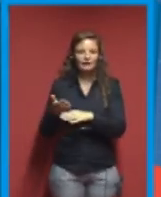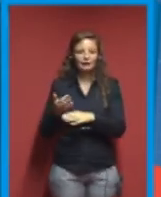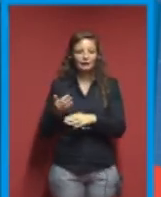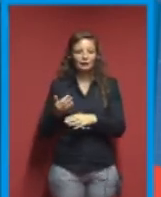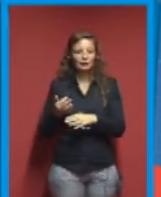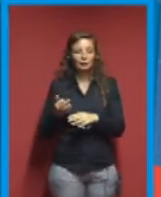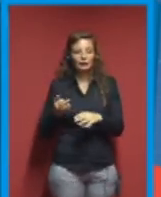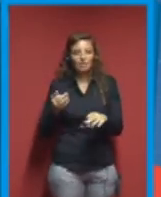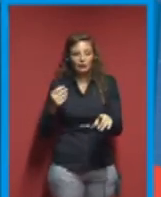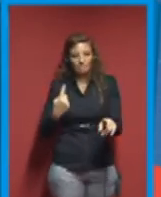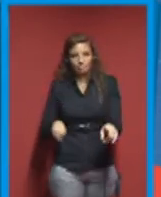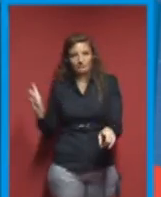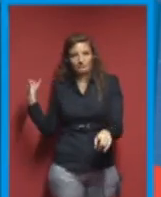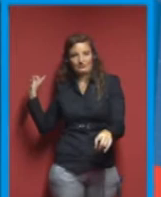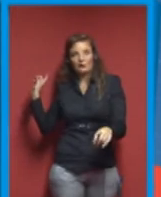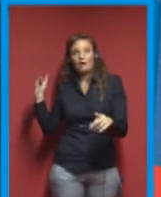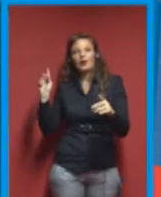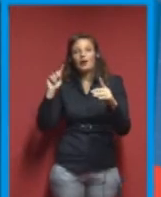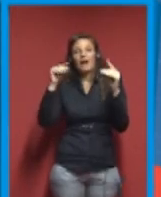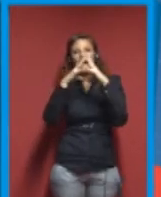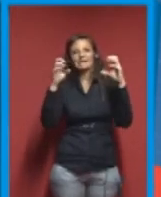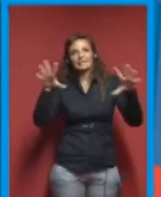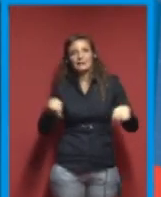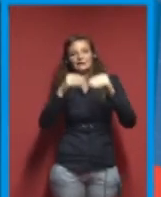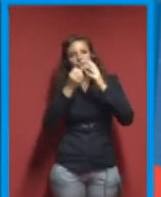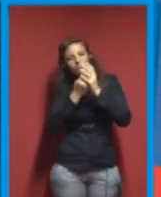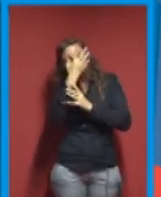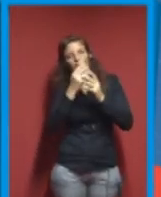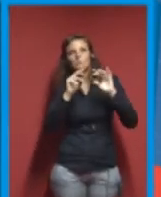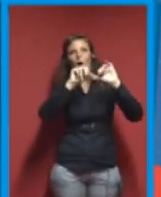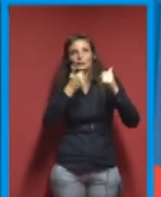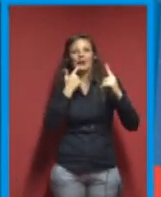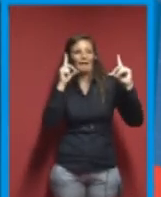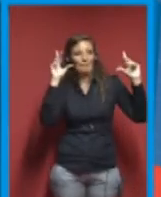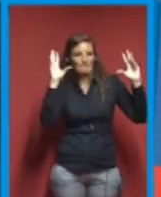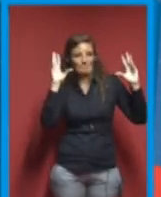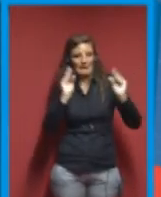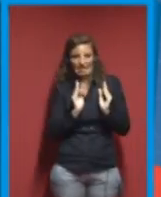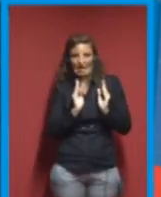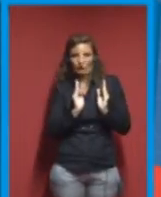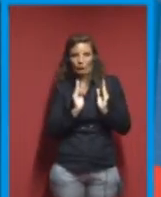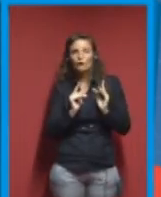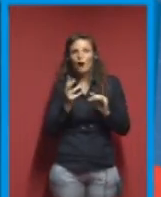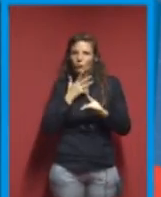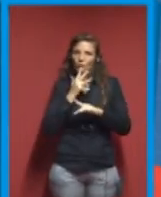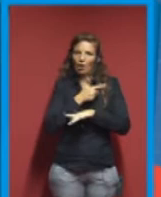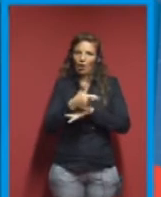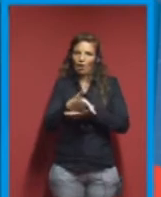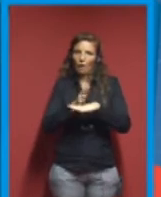Questa è un'azienda che ha cominciato a costruire dei modelli in miniatura e hanno una tagliatrice